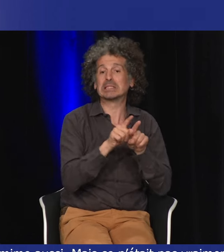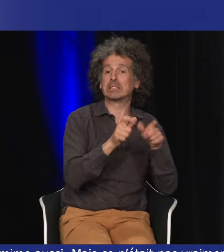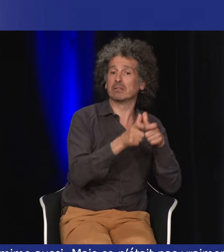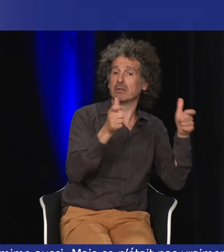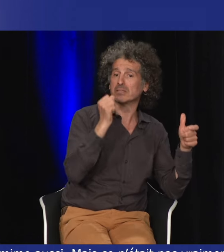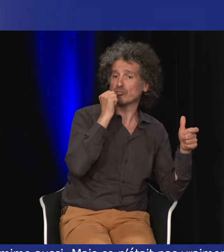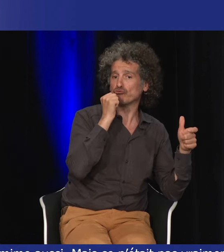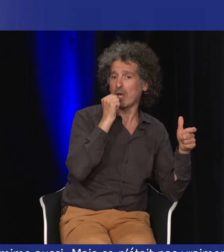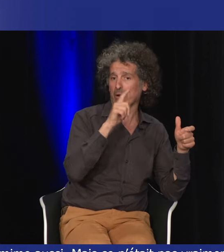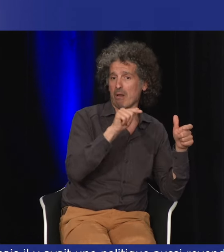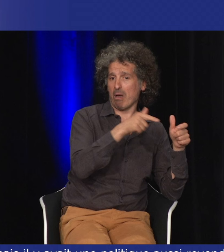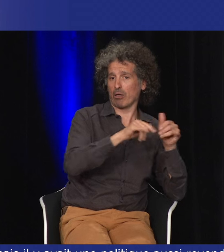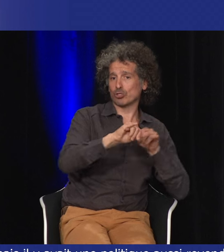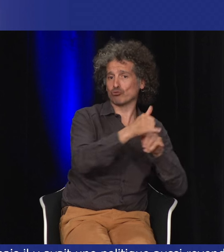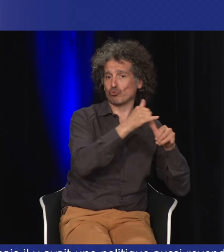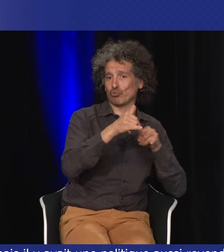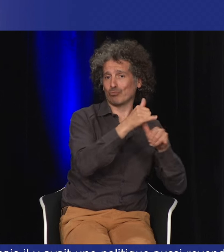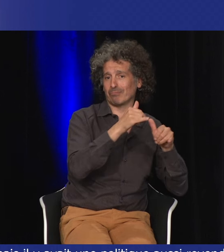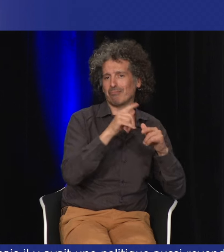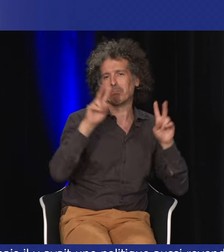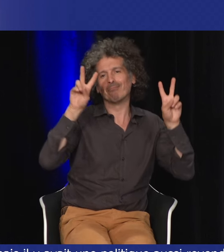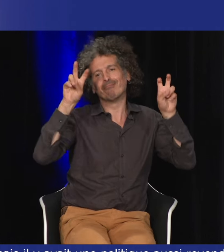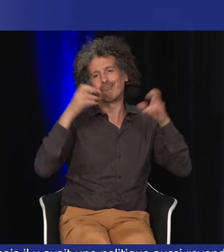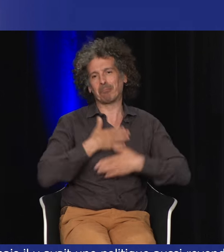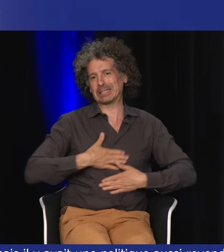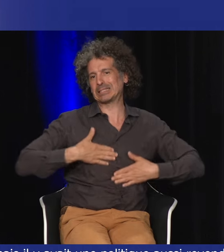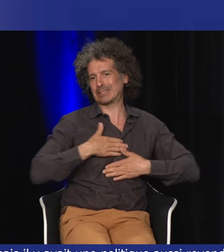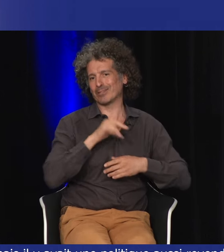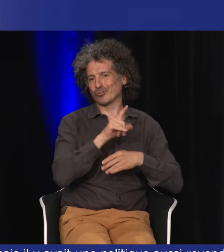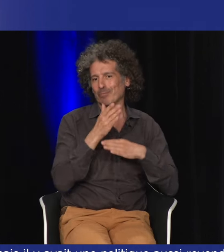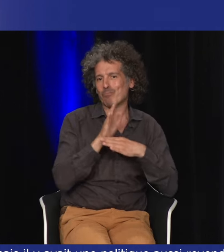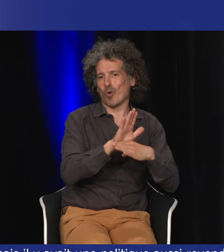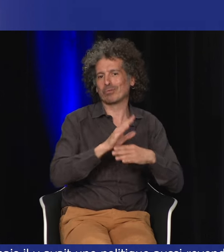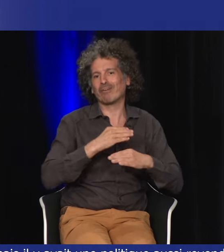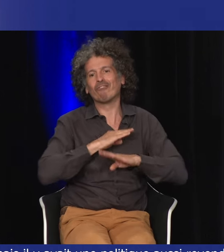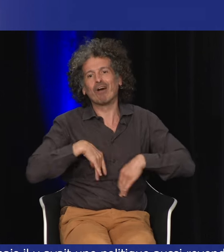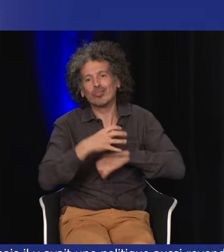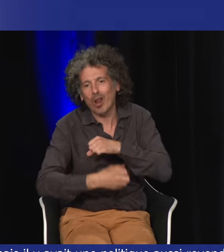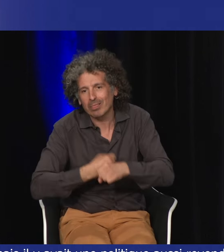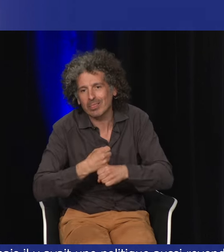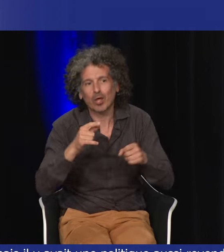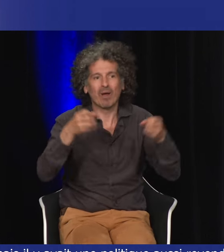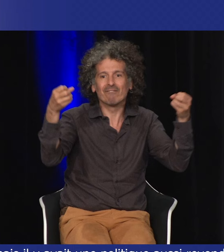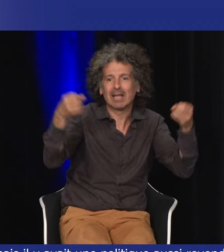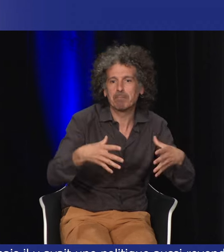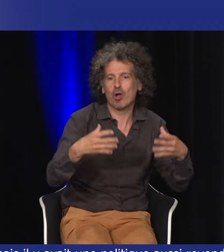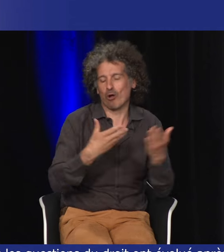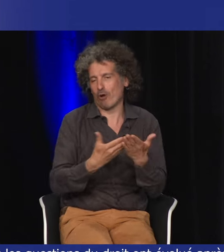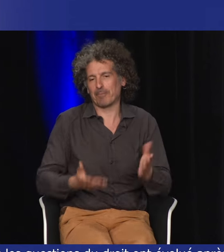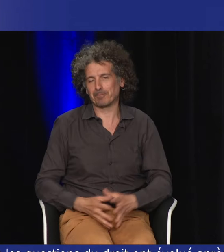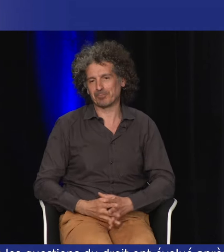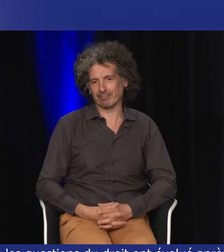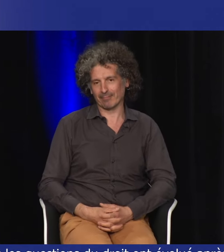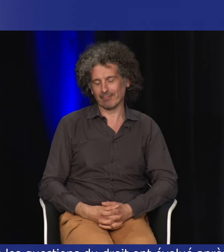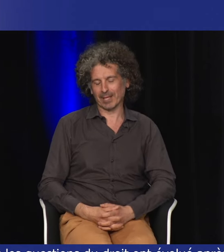toutes les questions du droit a évolué après mais par exemple à l'institut Saint-Jacques il y avait des représentations amicales je dirais des spectacles de